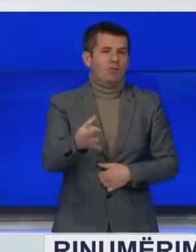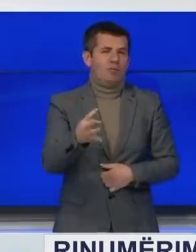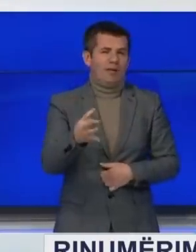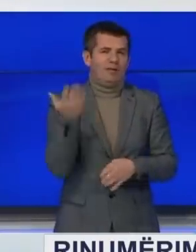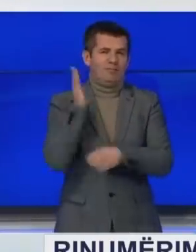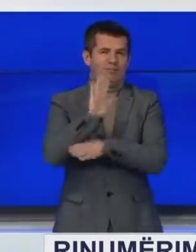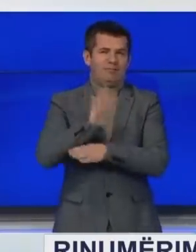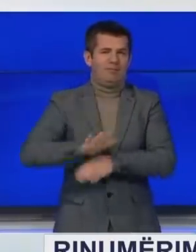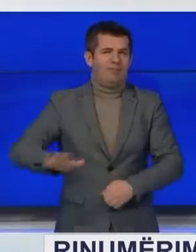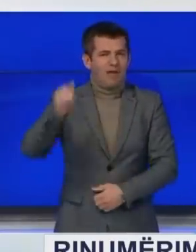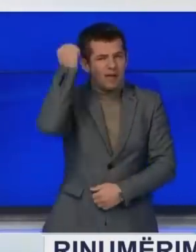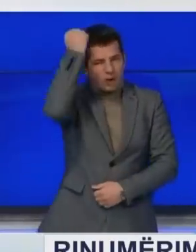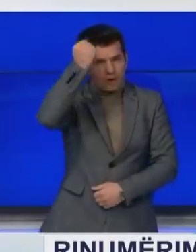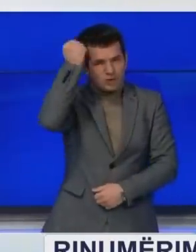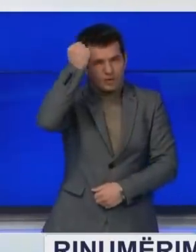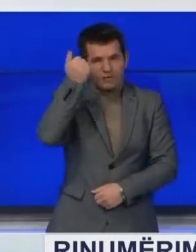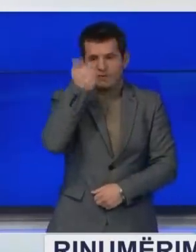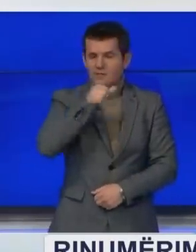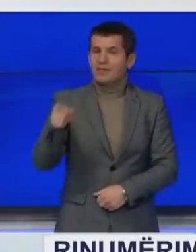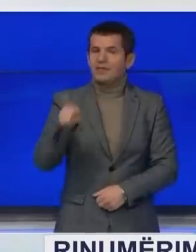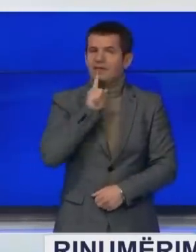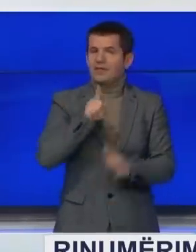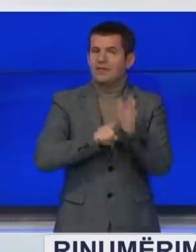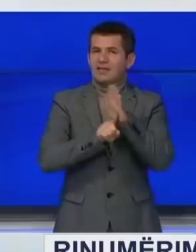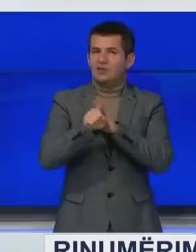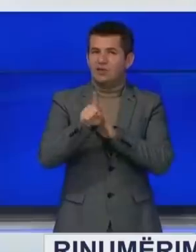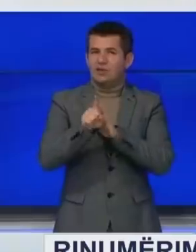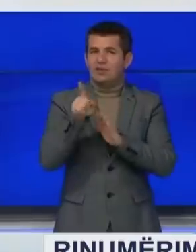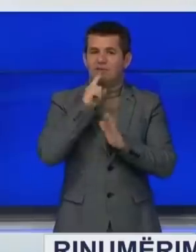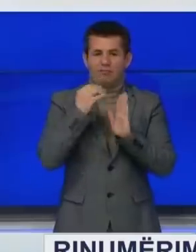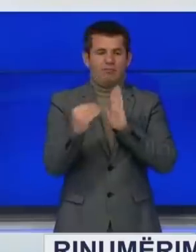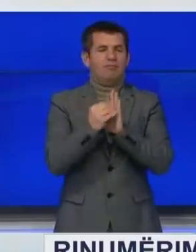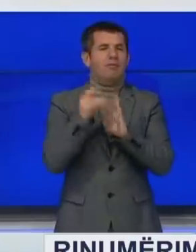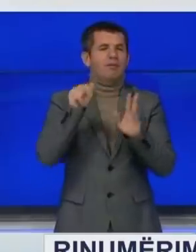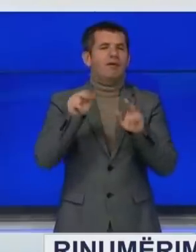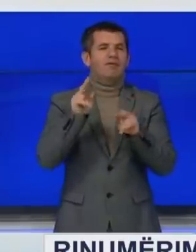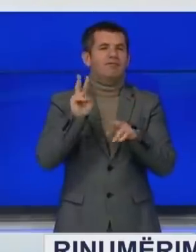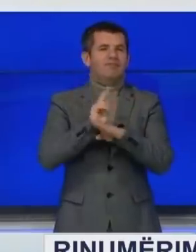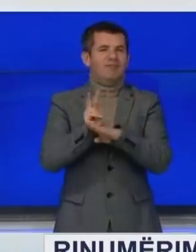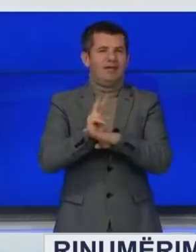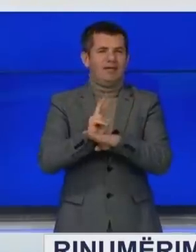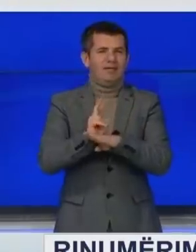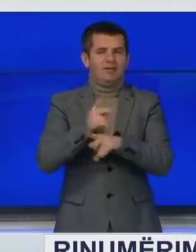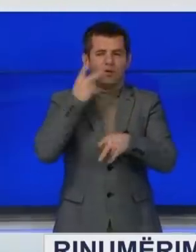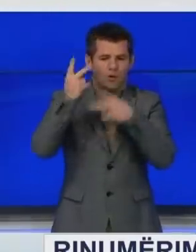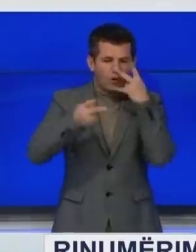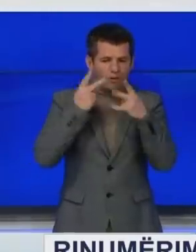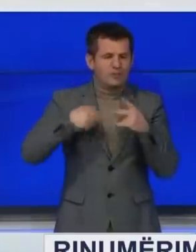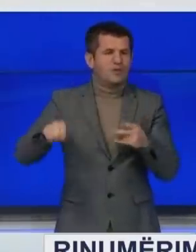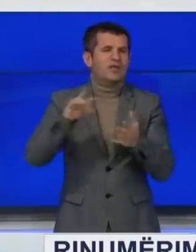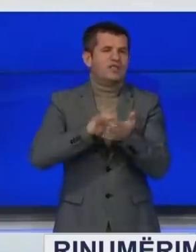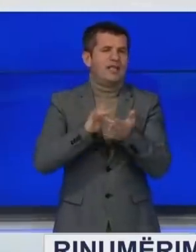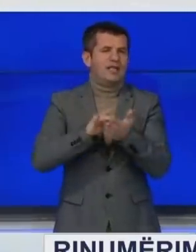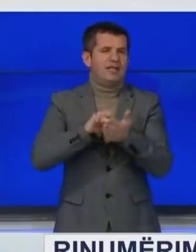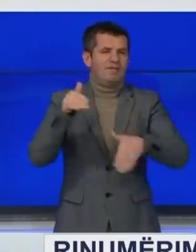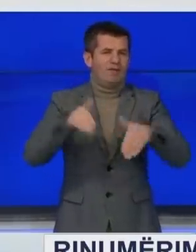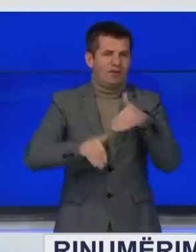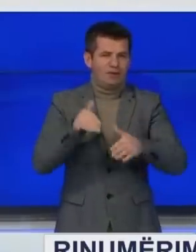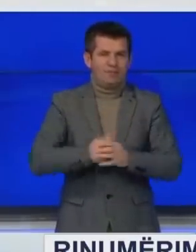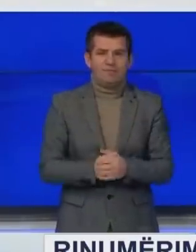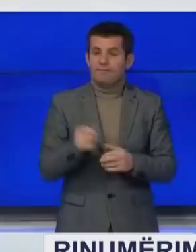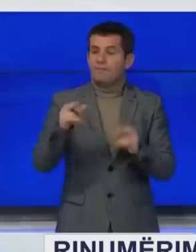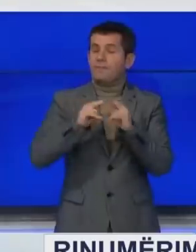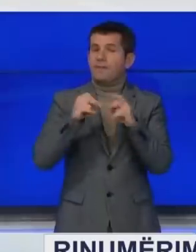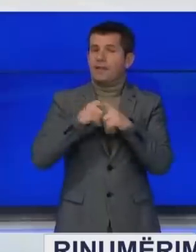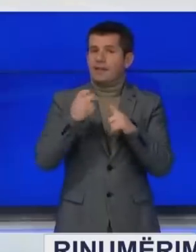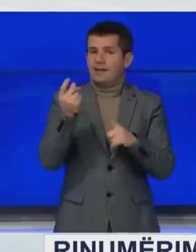teritorin e Kosovës, pasi si që tuatë rezultatet brenda listës janë manipuluar nga Komisionarët në qendra të votimit. Akërë në